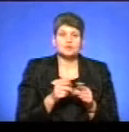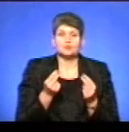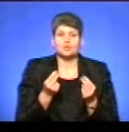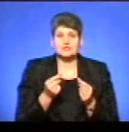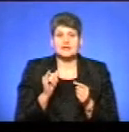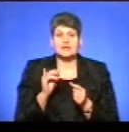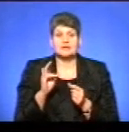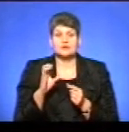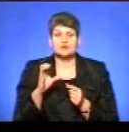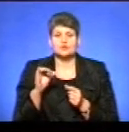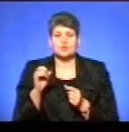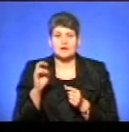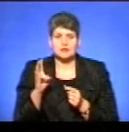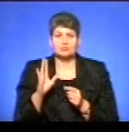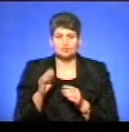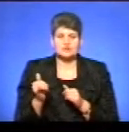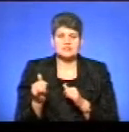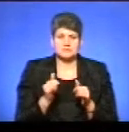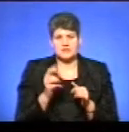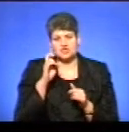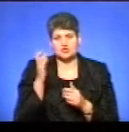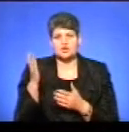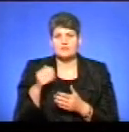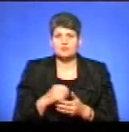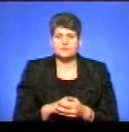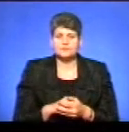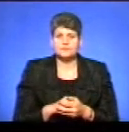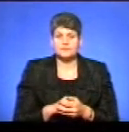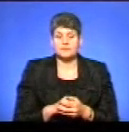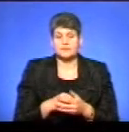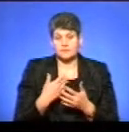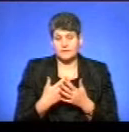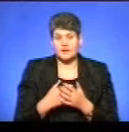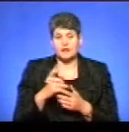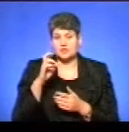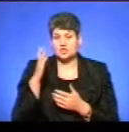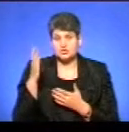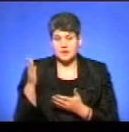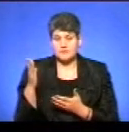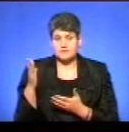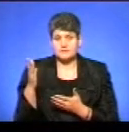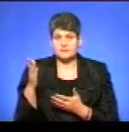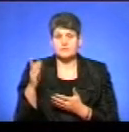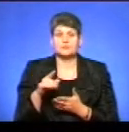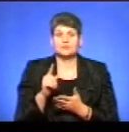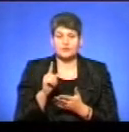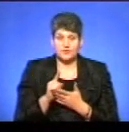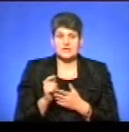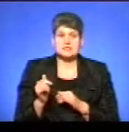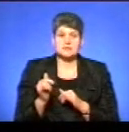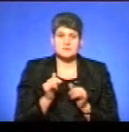інсулін будуть забезпечені державою. До речі, держава і повинна